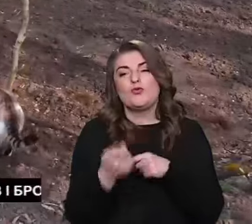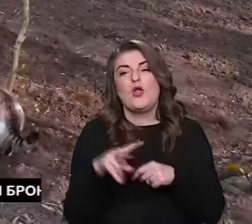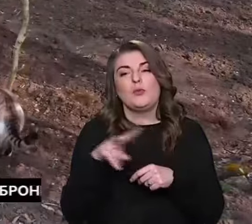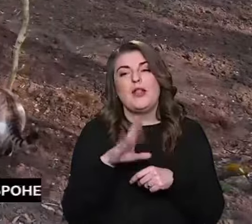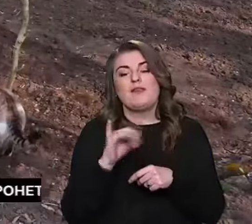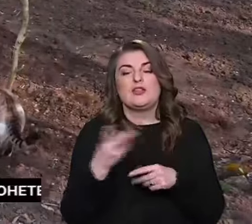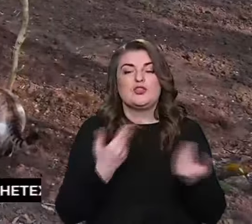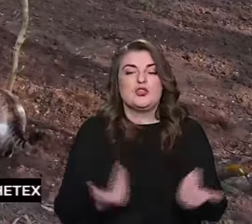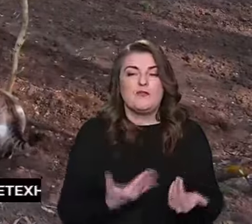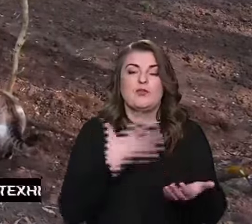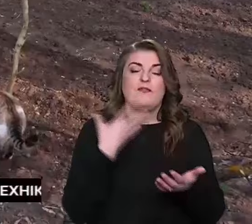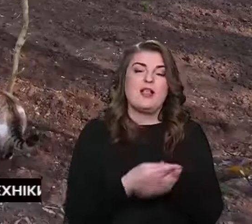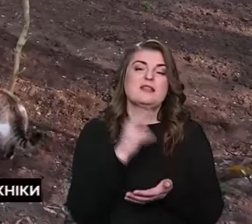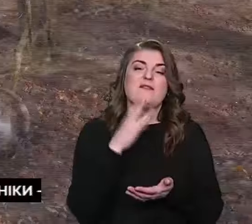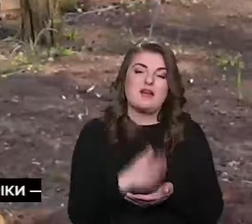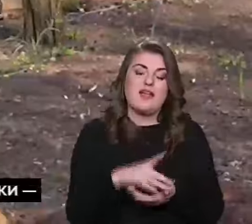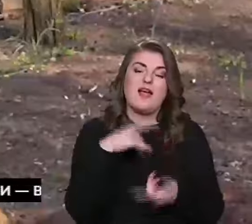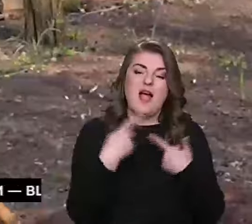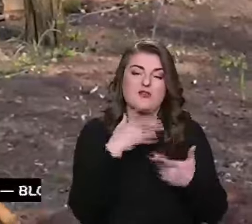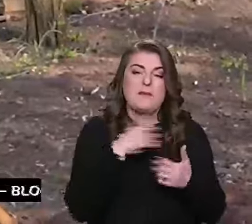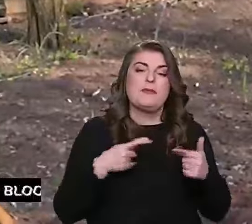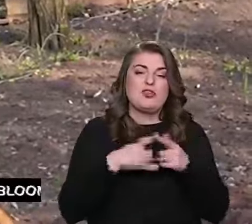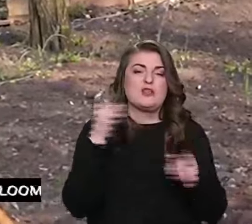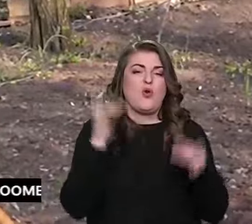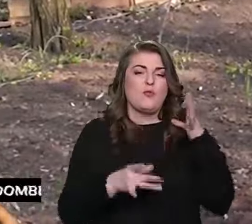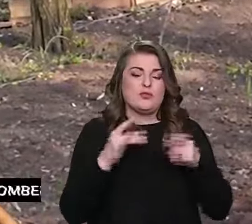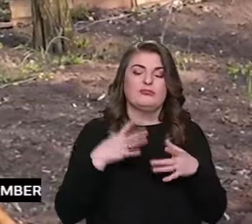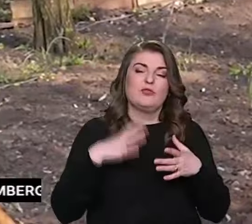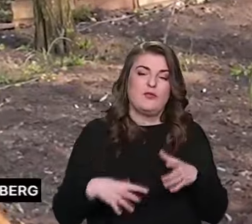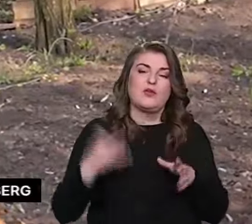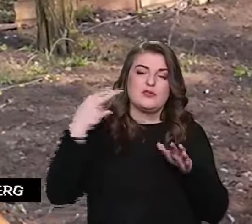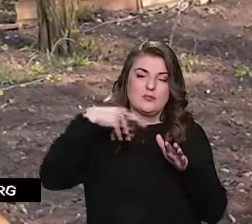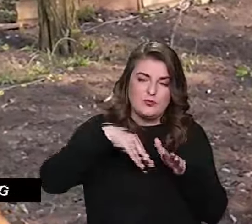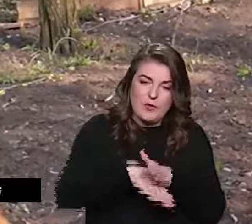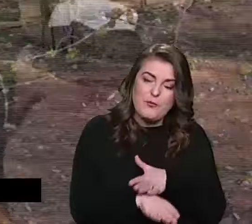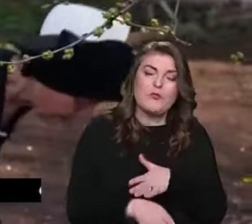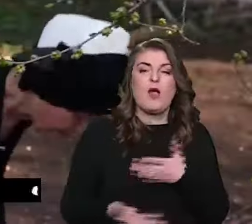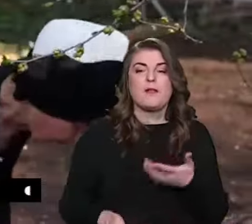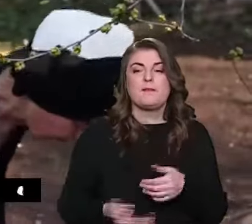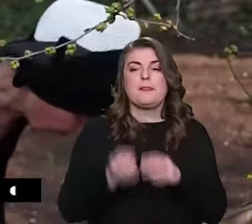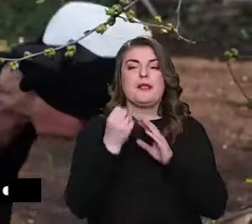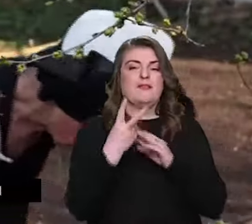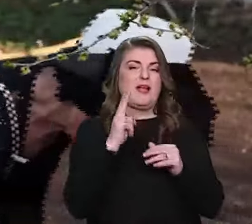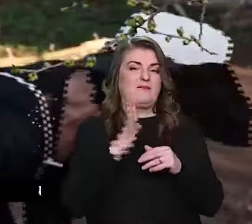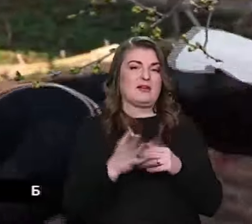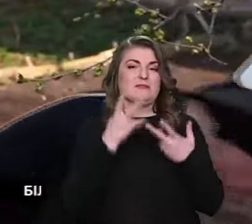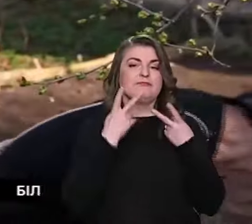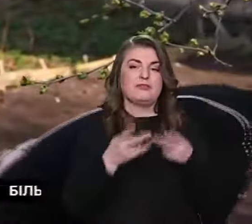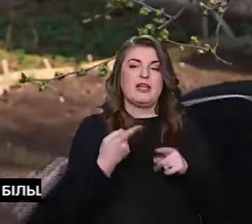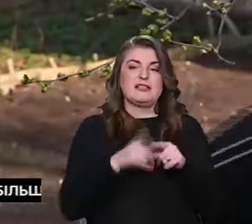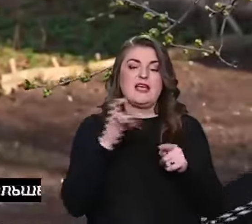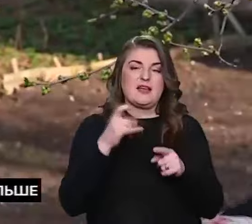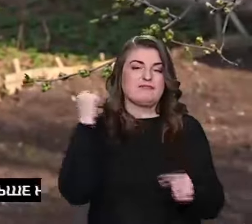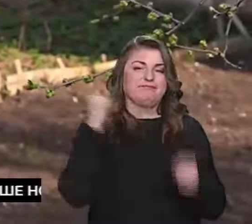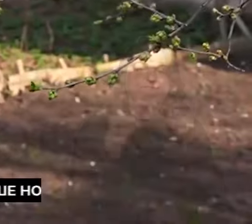Людмила та Валентина живуть у власних квартирах. Кажуть, під час обстрілів доводиться спускатися у підвал. 12 квартир, вон цей